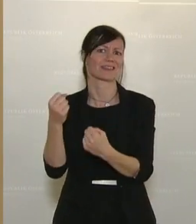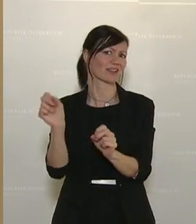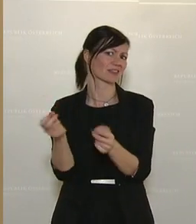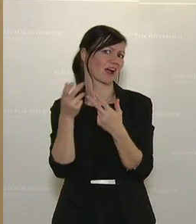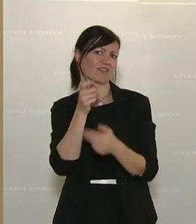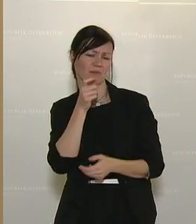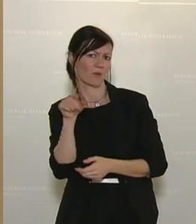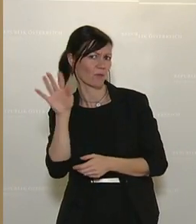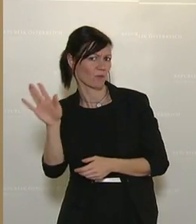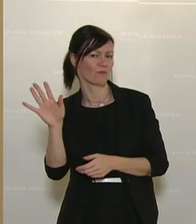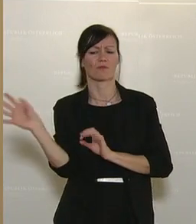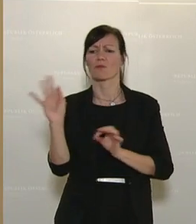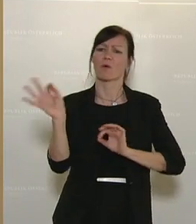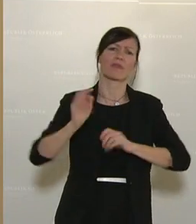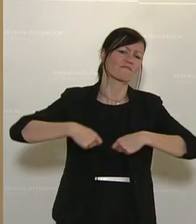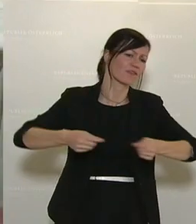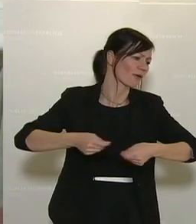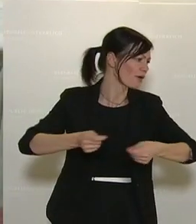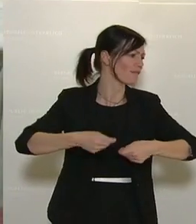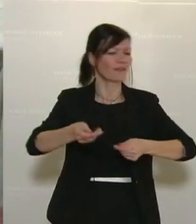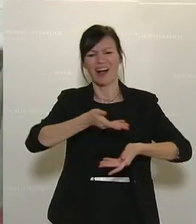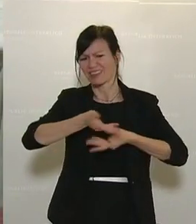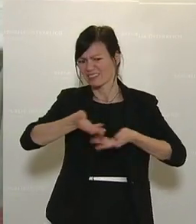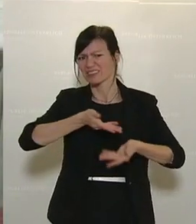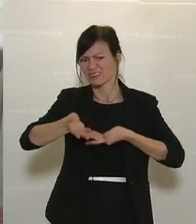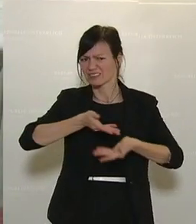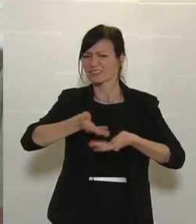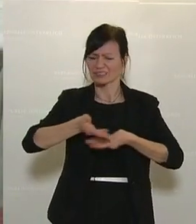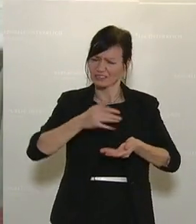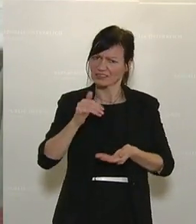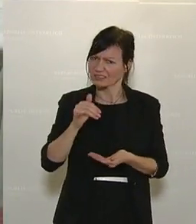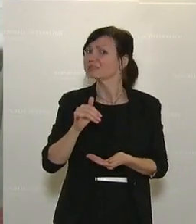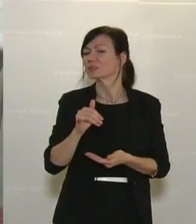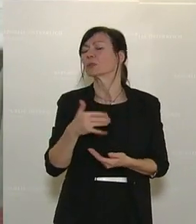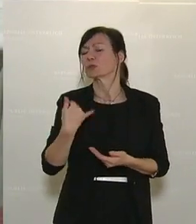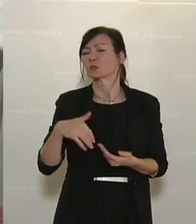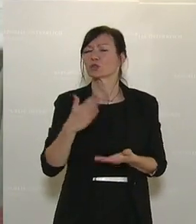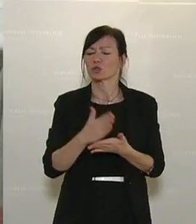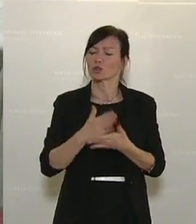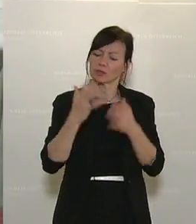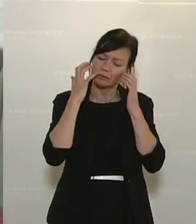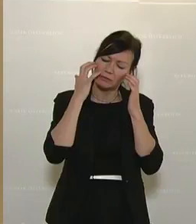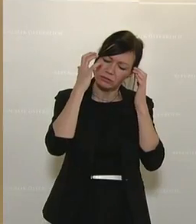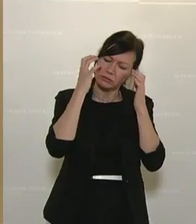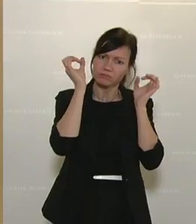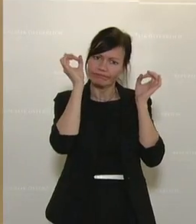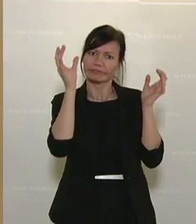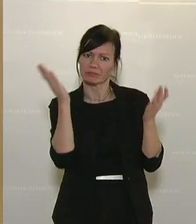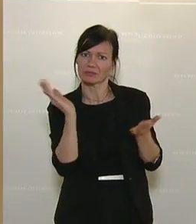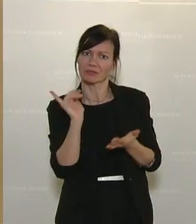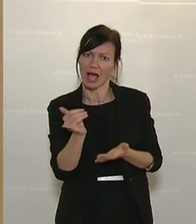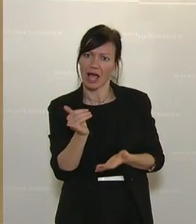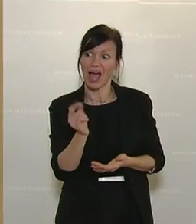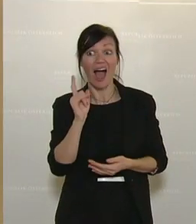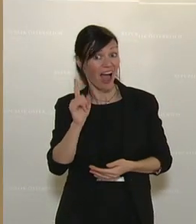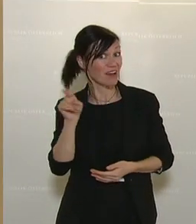da geht es um die Verkäuferin oder den Verkäufer im Einzelhandel und viele andere mehr. Aber eins ist schon noch klar, wenn ich mir den